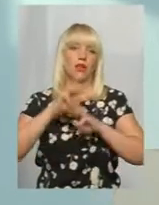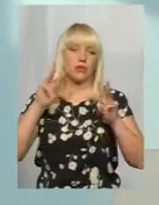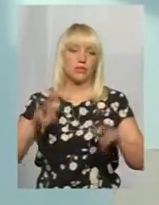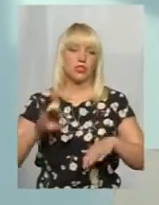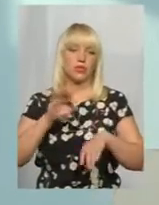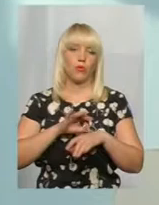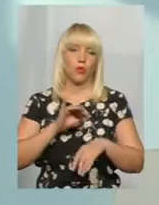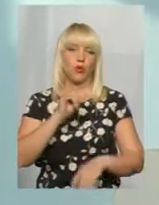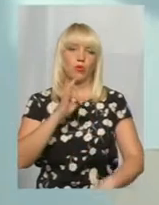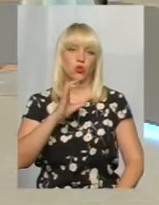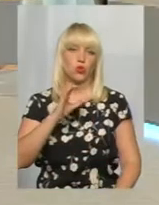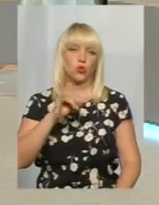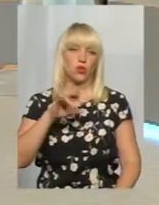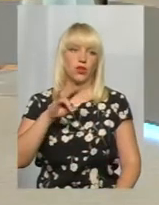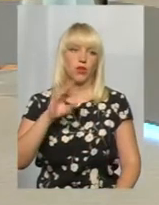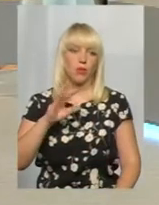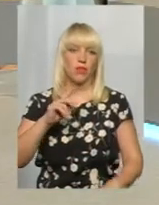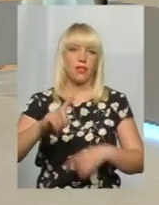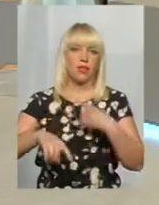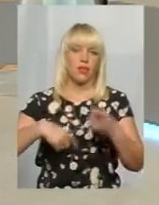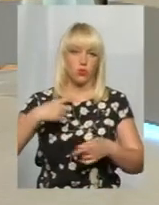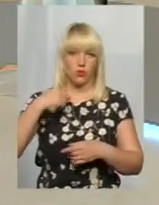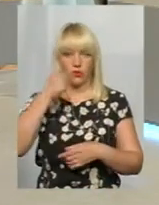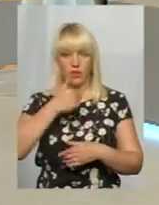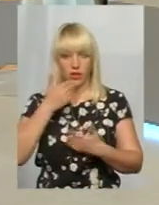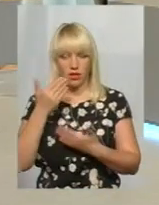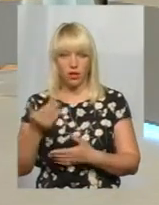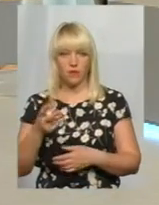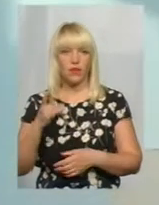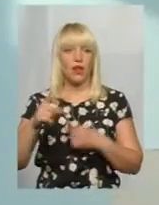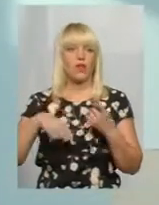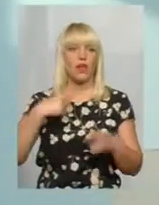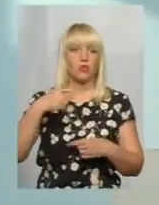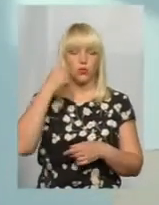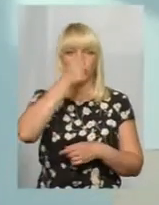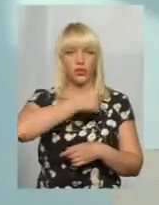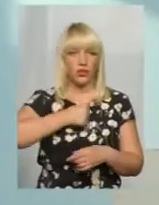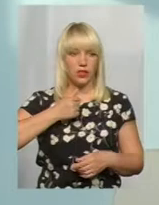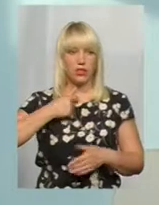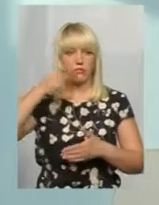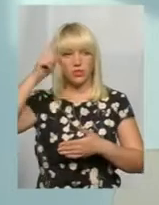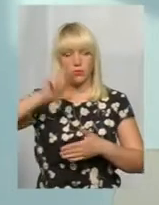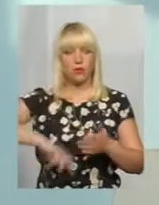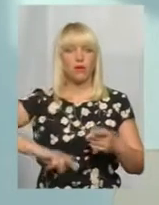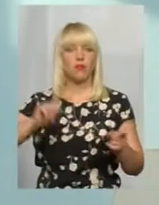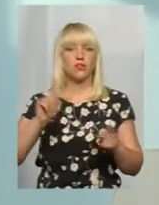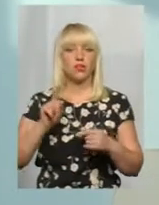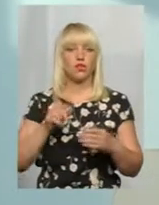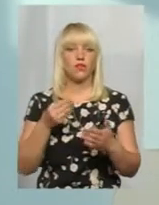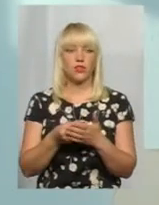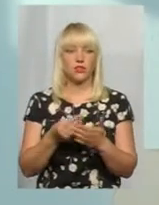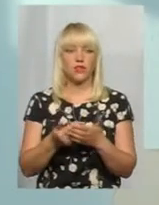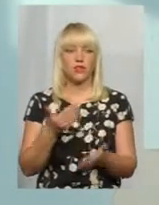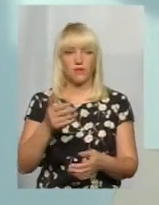інсулінами. На наступний рік? На наступний, ну сподіваємося, що фінансування від держави